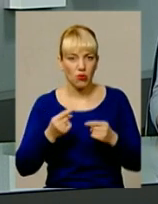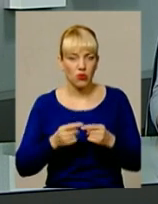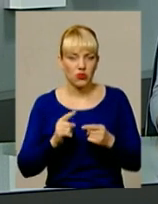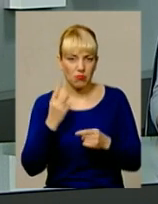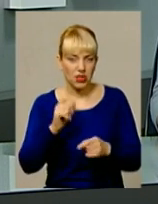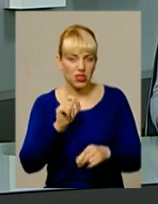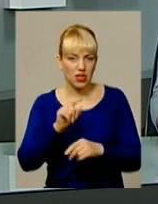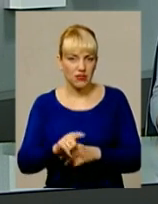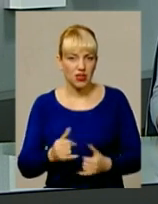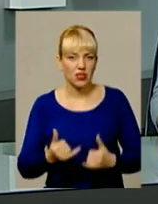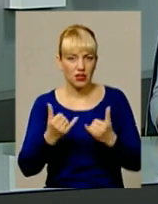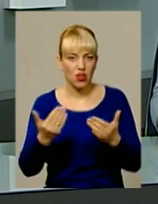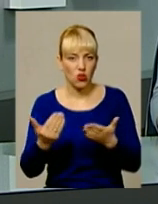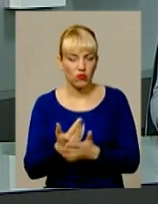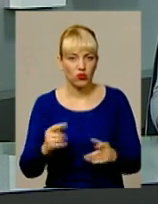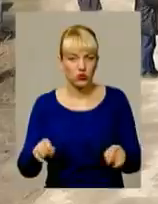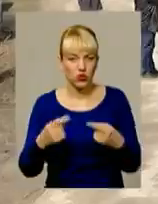новоствореної об'єднаної громади.